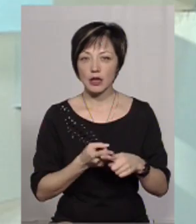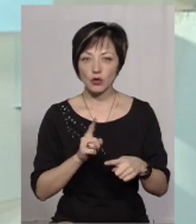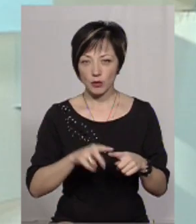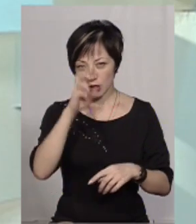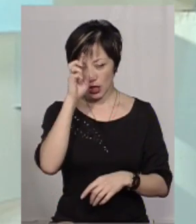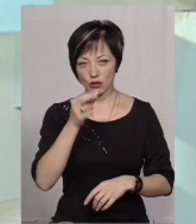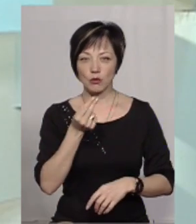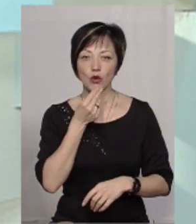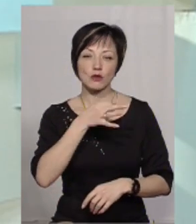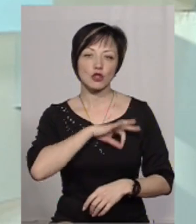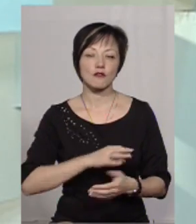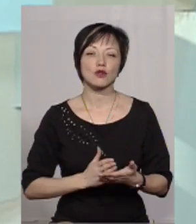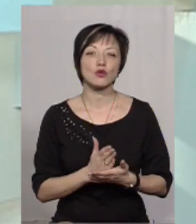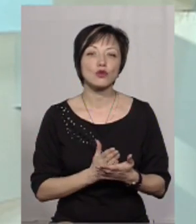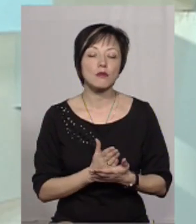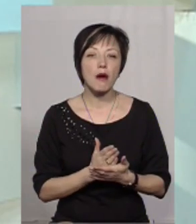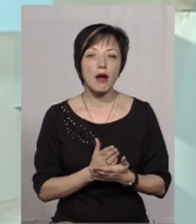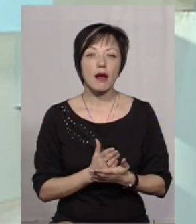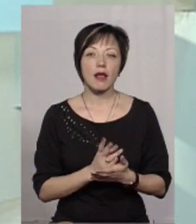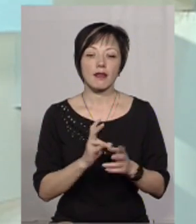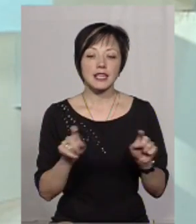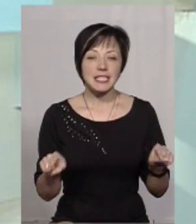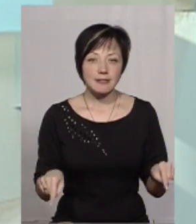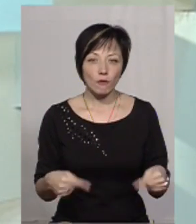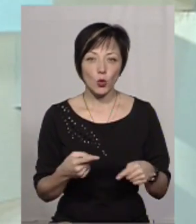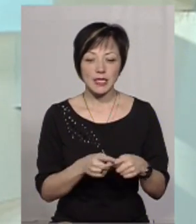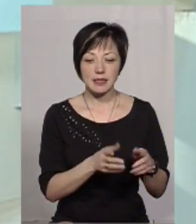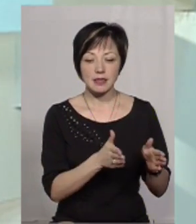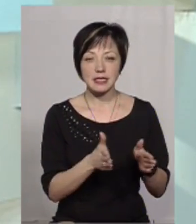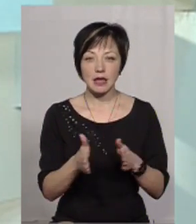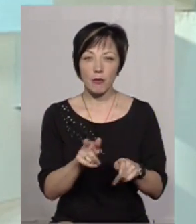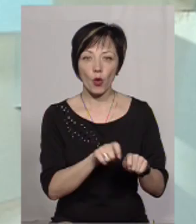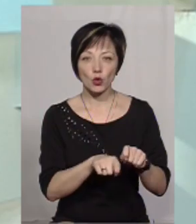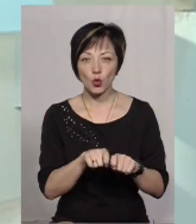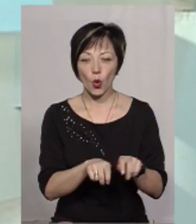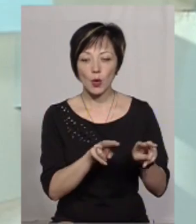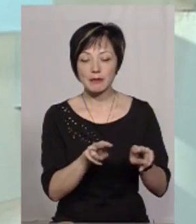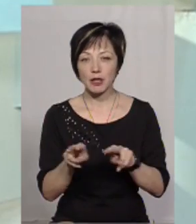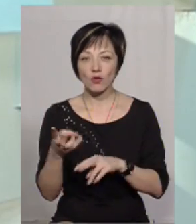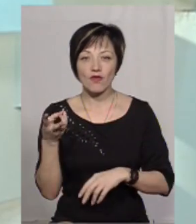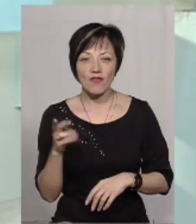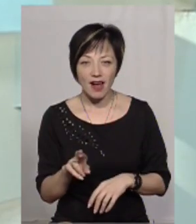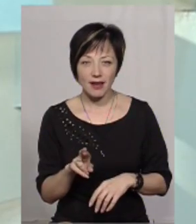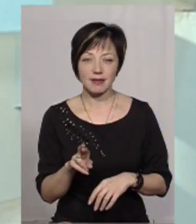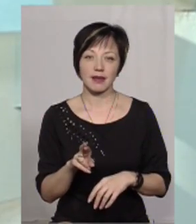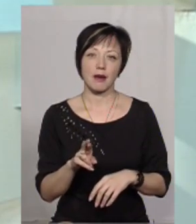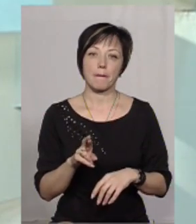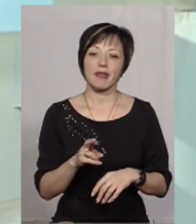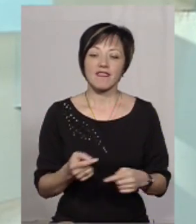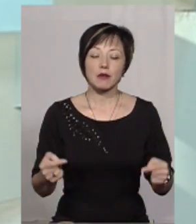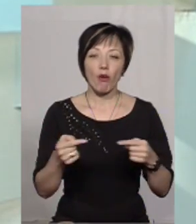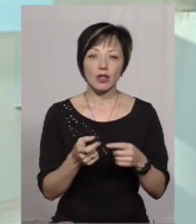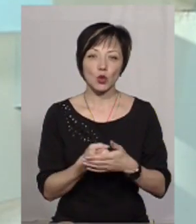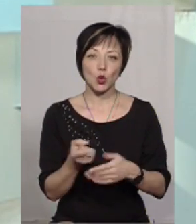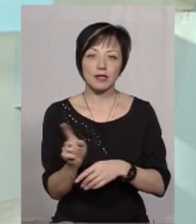Держпродспоживслужба, наприклад, на створенні цієї системи контролю, інспектування, перевірок, відповідно